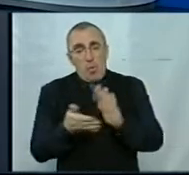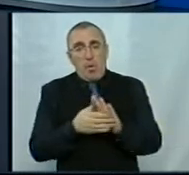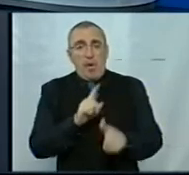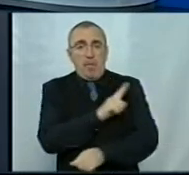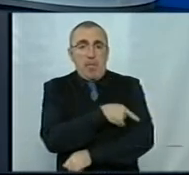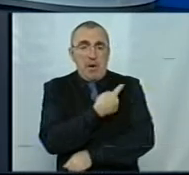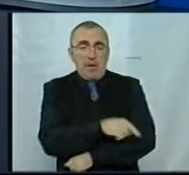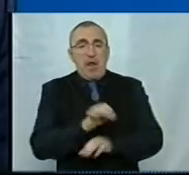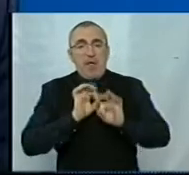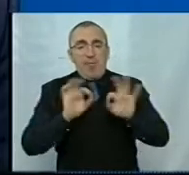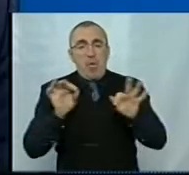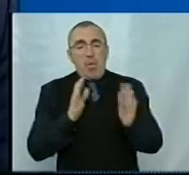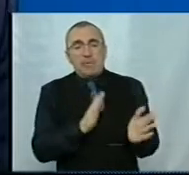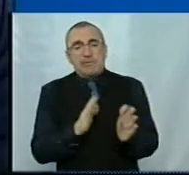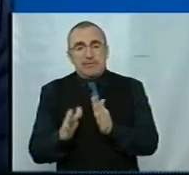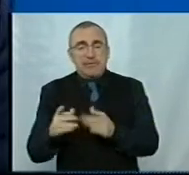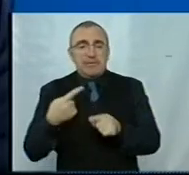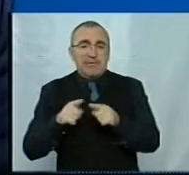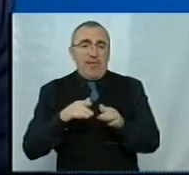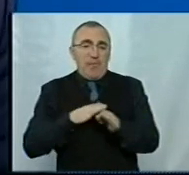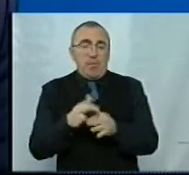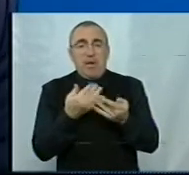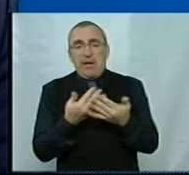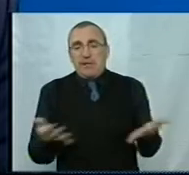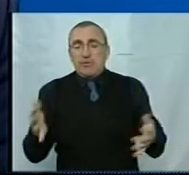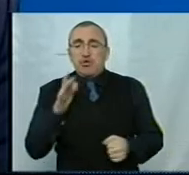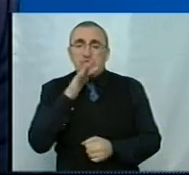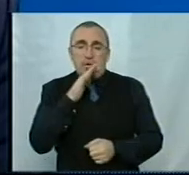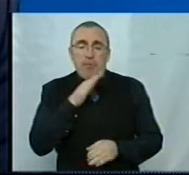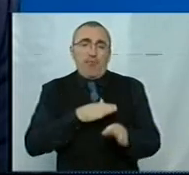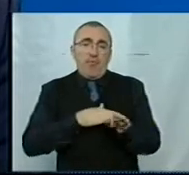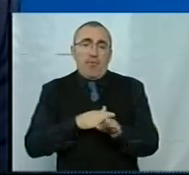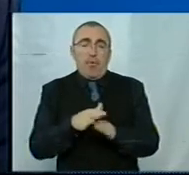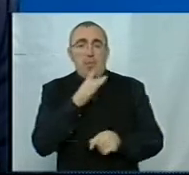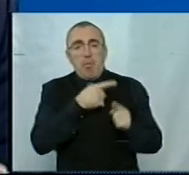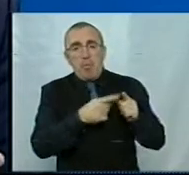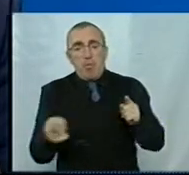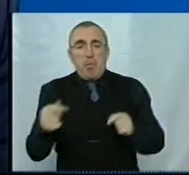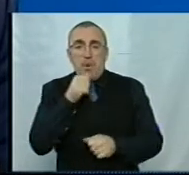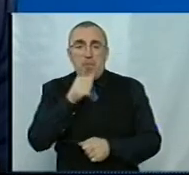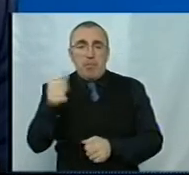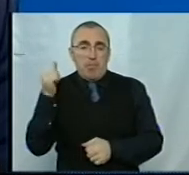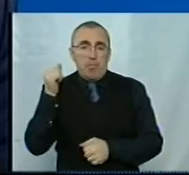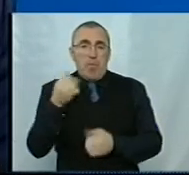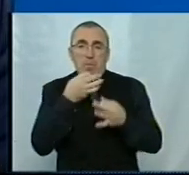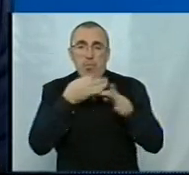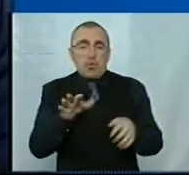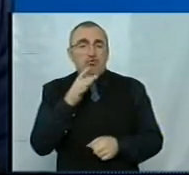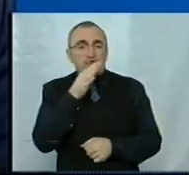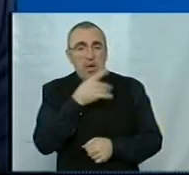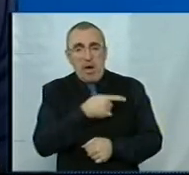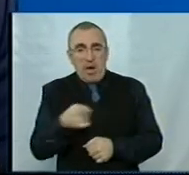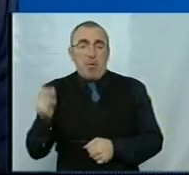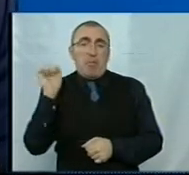інформаційними системами. Це відбулося в різний час. Тобто це мало відбулося протягом минулого року, протягом будь-якого часу